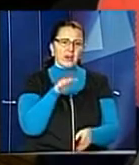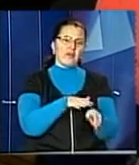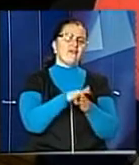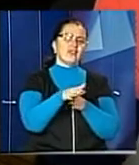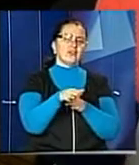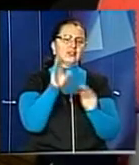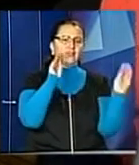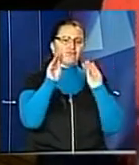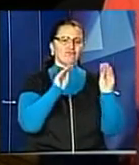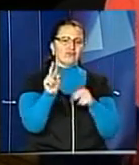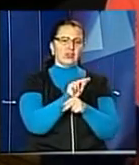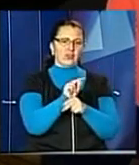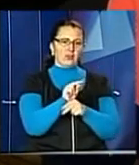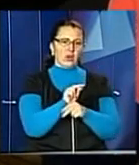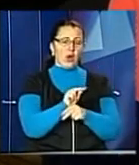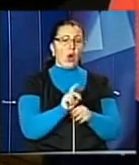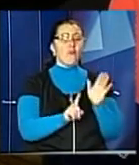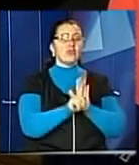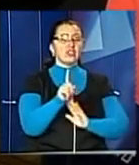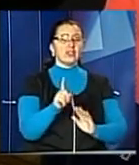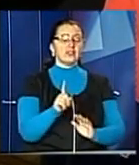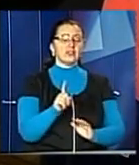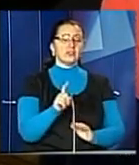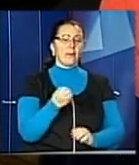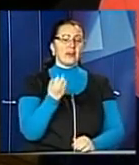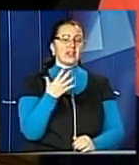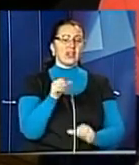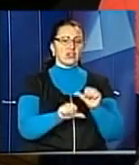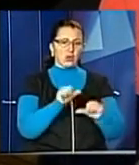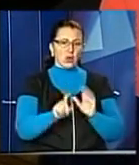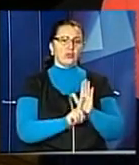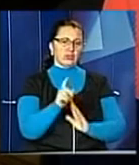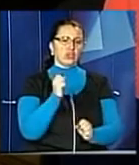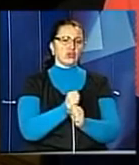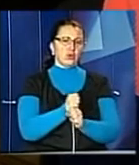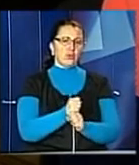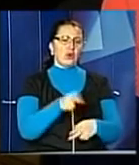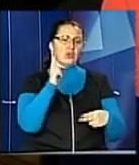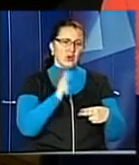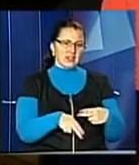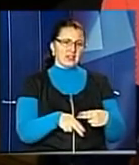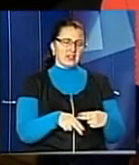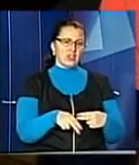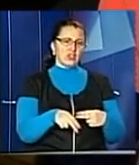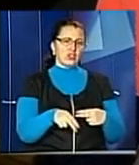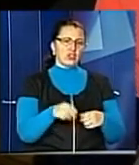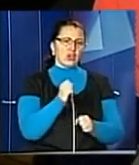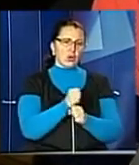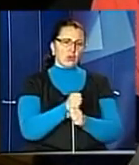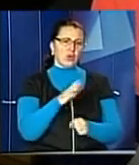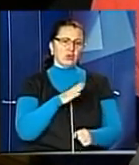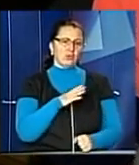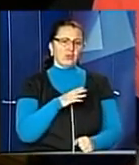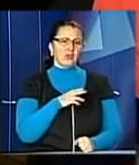Проєктування почалося на початку 2015 року. Проєктні роботи були закінчені досить швидко, десь квітні, на